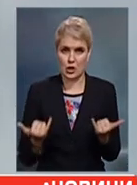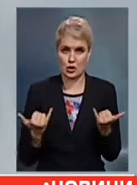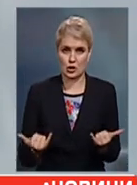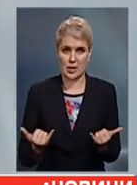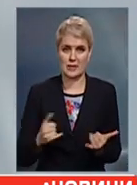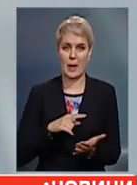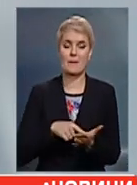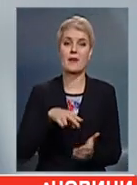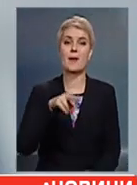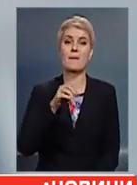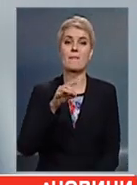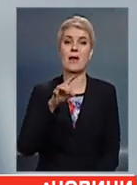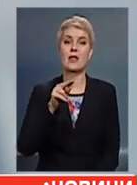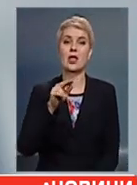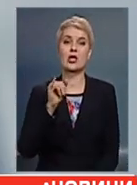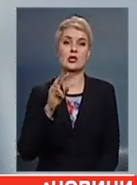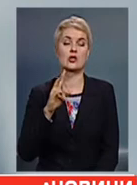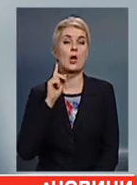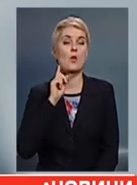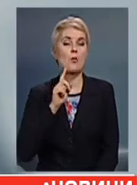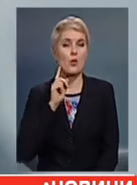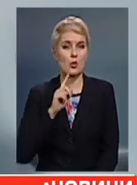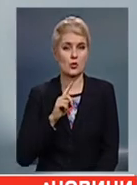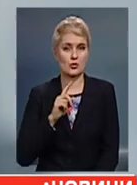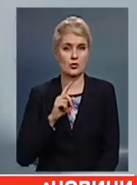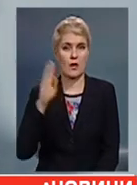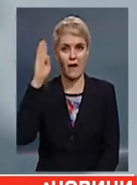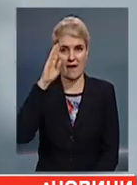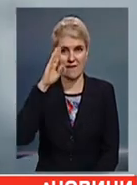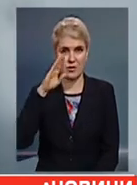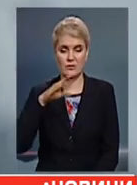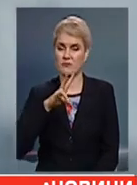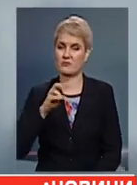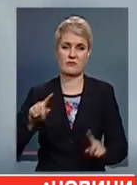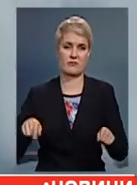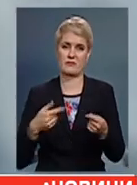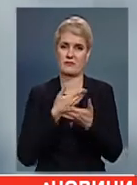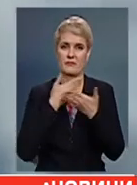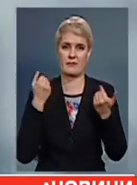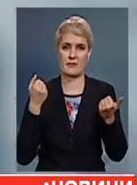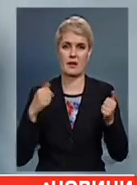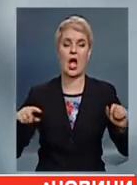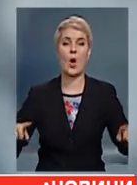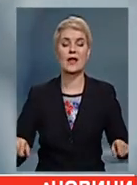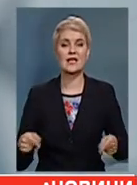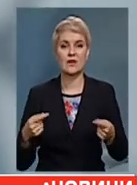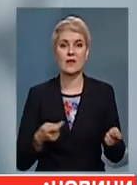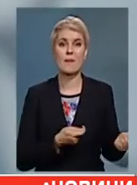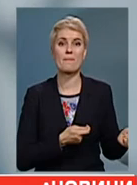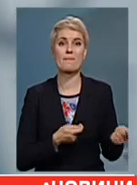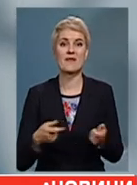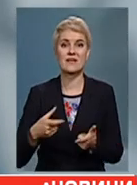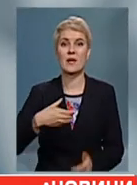місті Перечин поки що водопостачання не відновлено, організовано підвіз